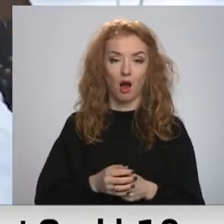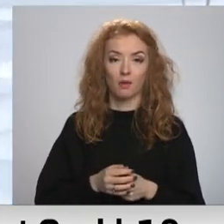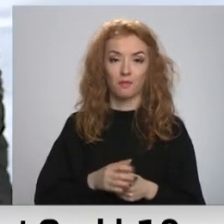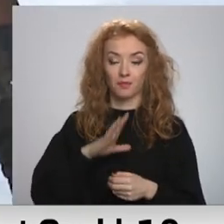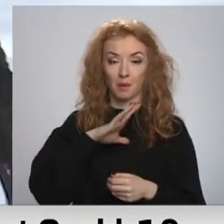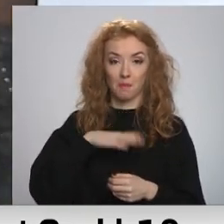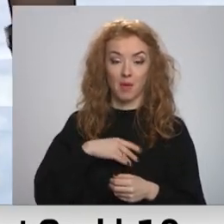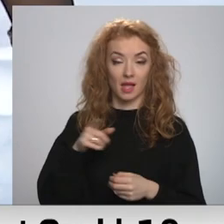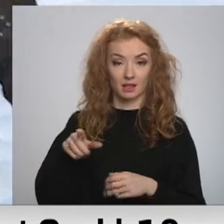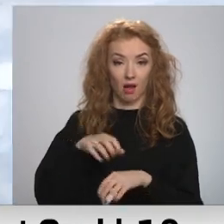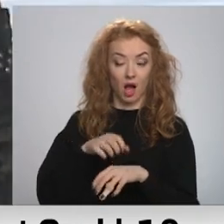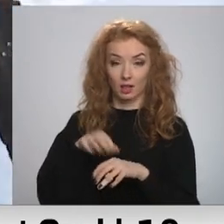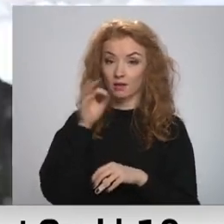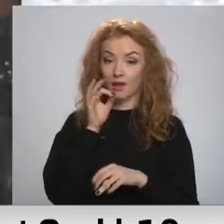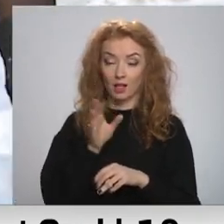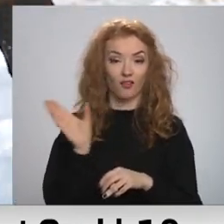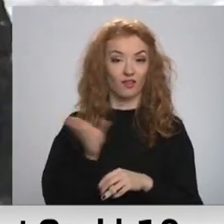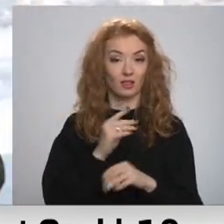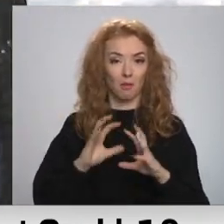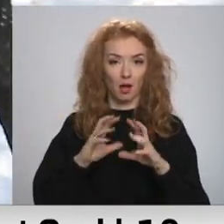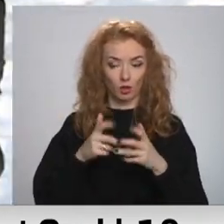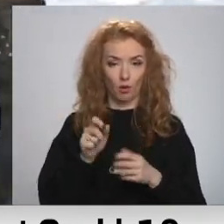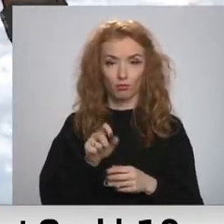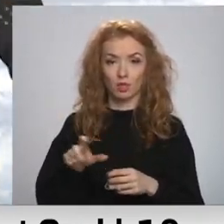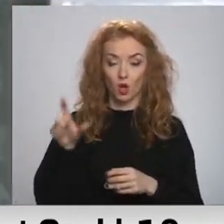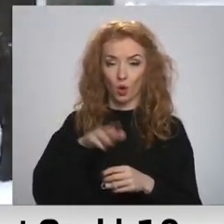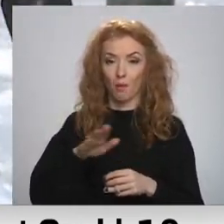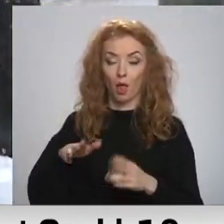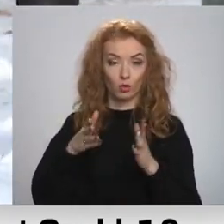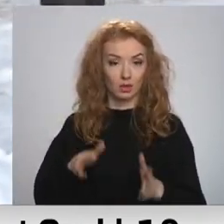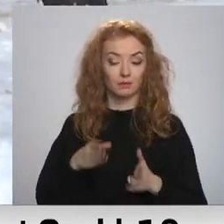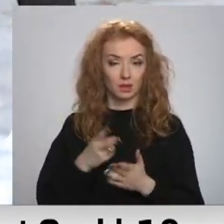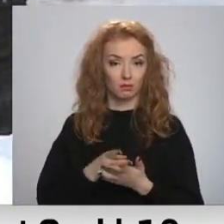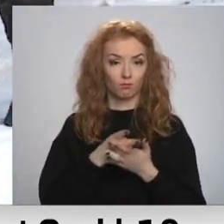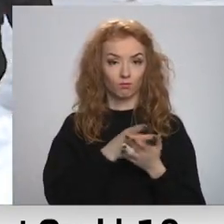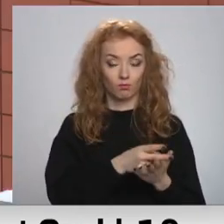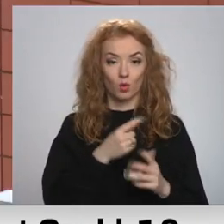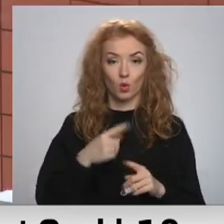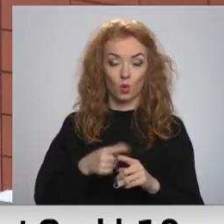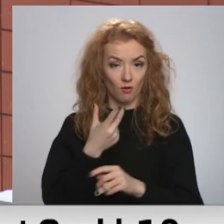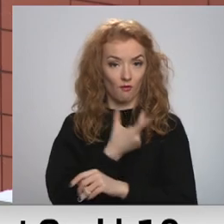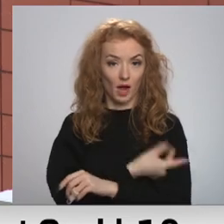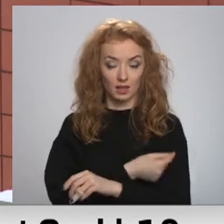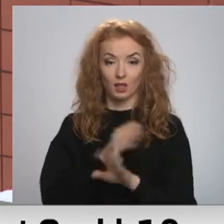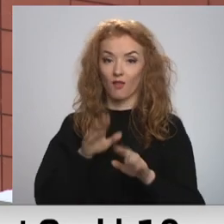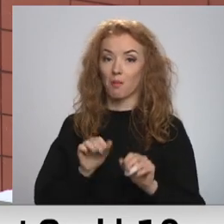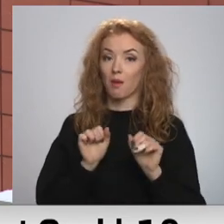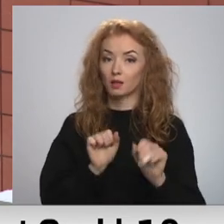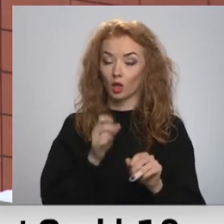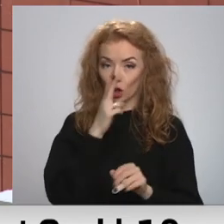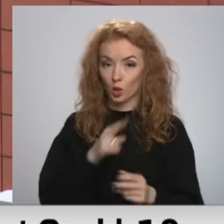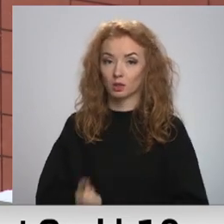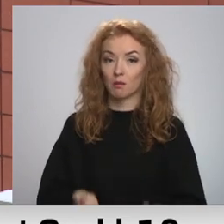gardovskas teiktā visā pasaulē pašlaik pieaugot bērnu hospitalizāciju COVID-a dēļ, un vakcīna var pasargāt no